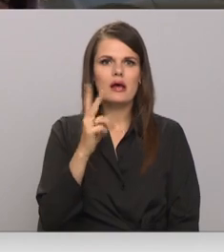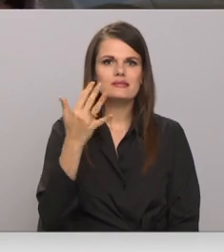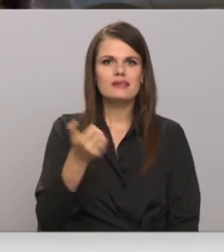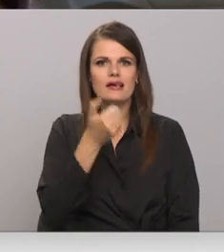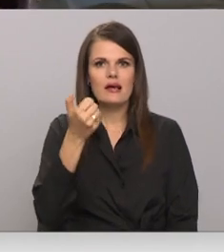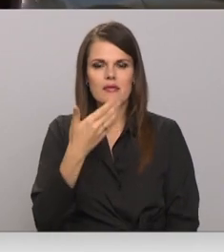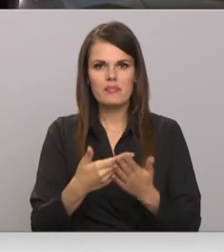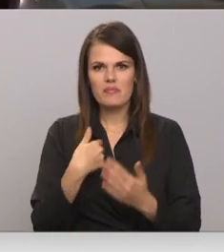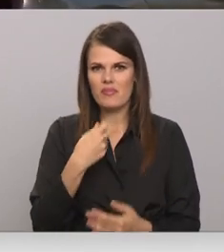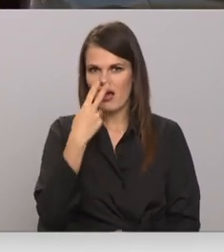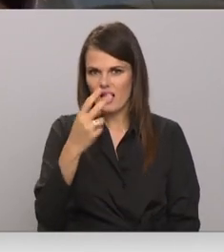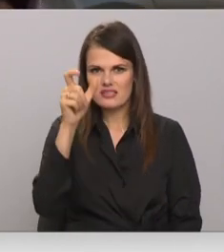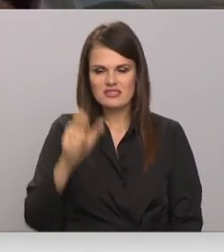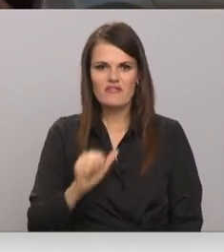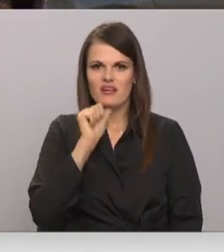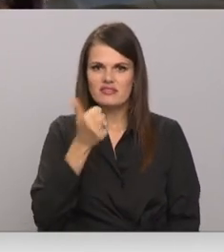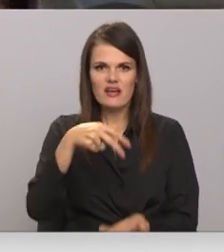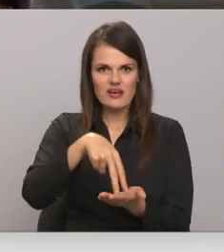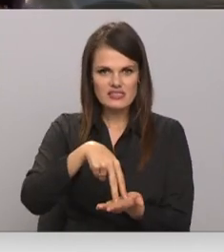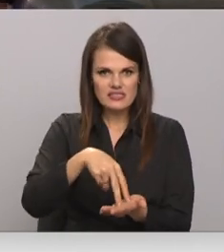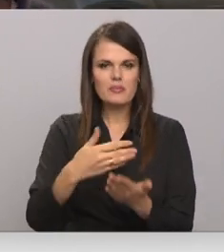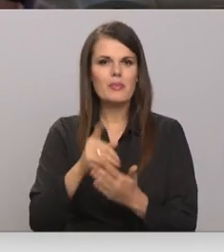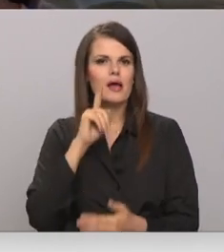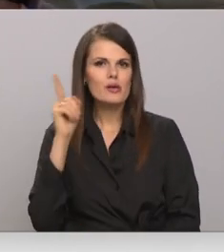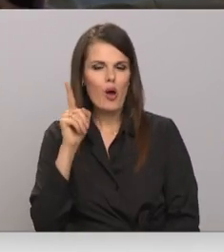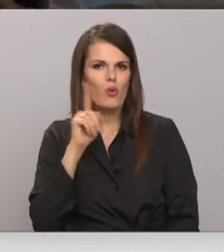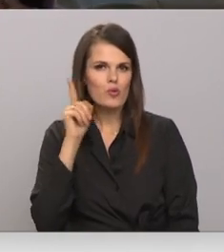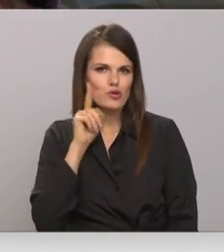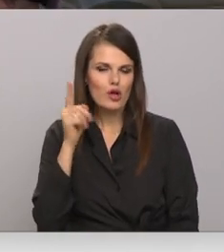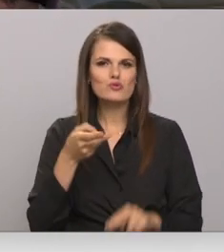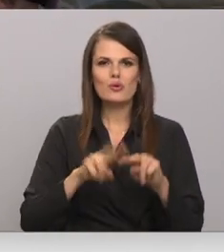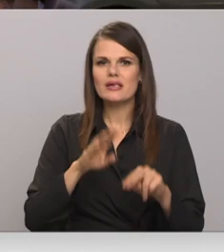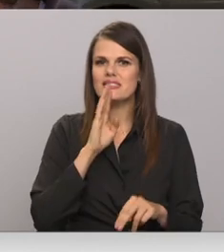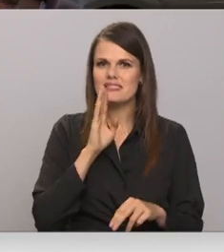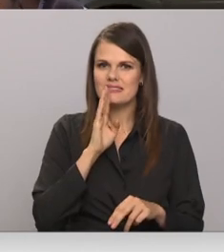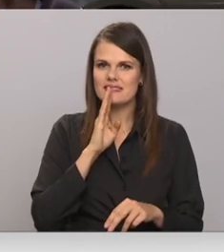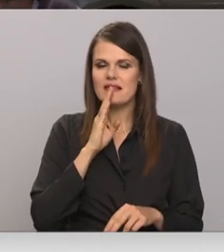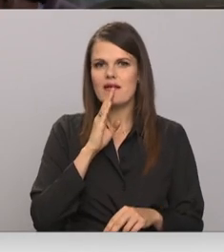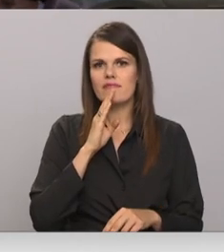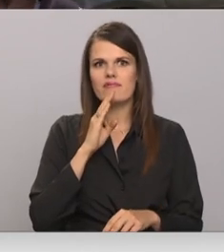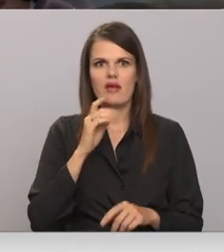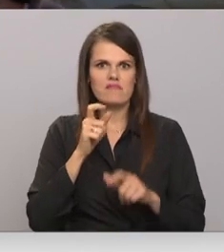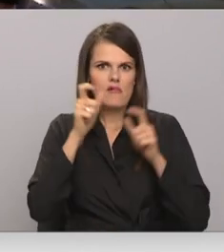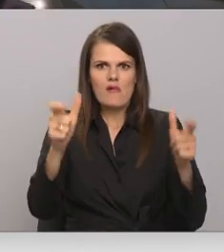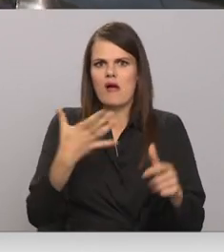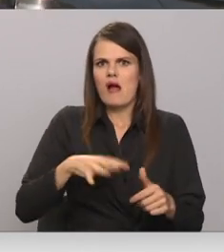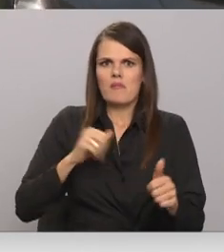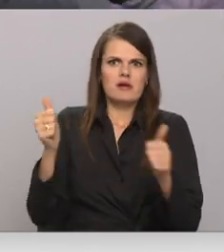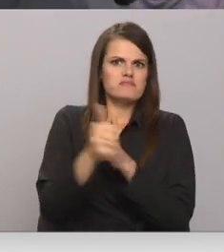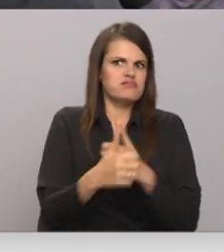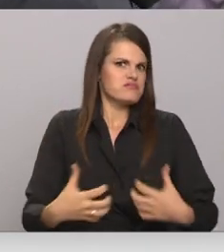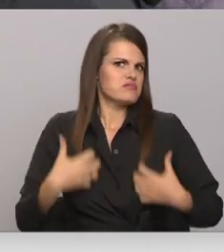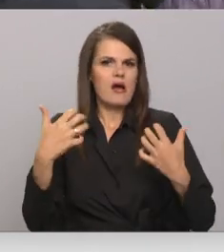nevar nostāvēt, tad jaunikļi un sievietes pusmūžu gados tādu brēku sacerīja, kā baili.